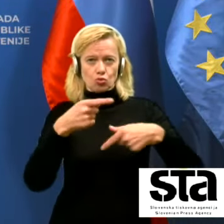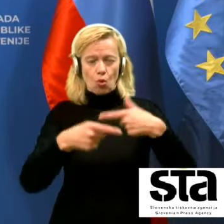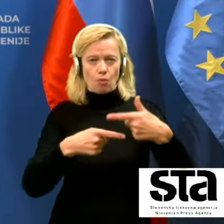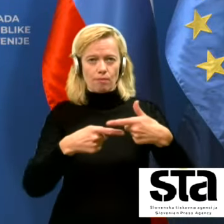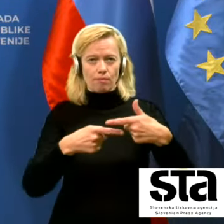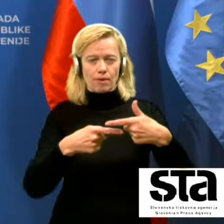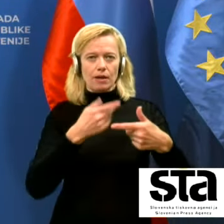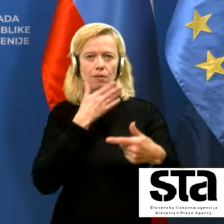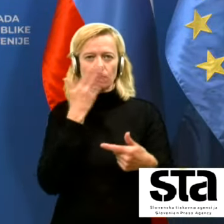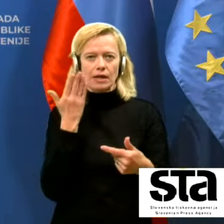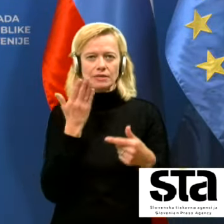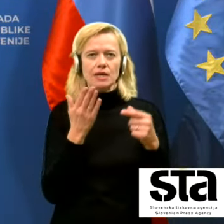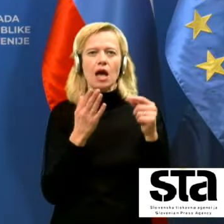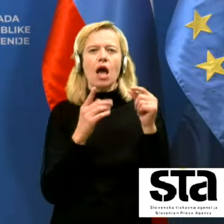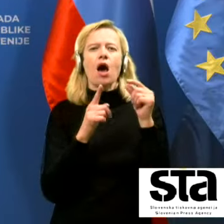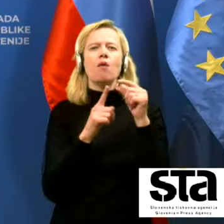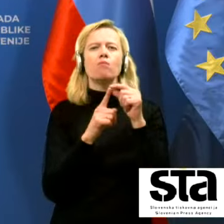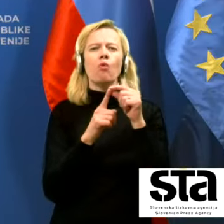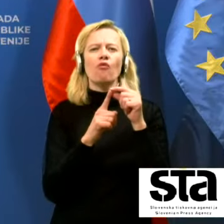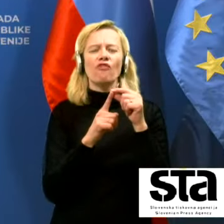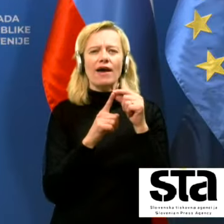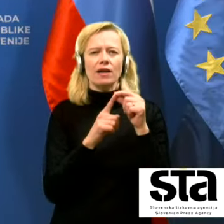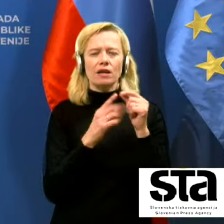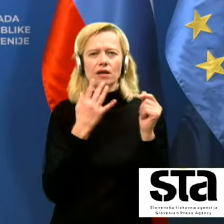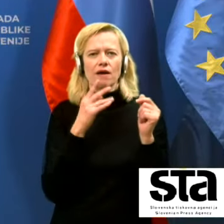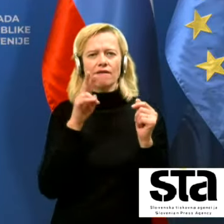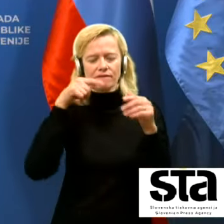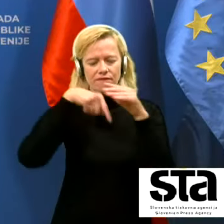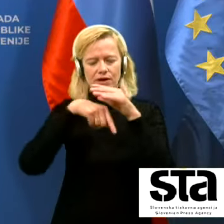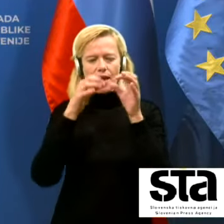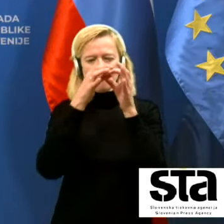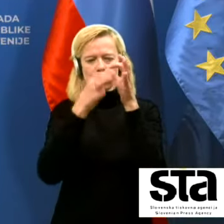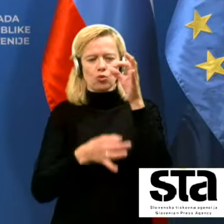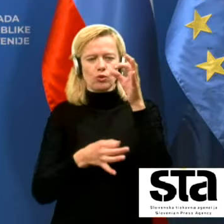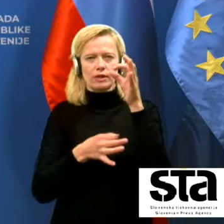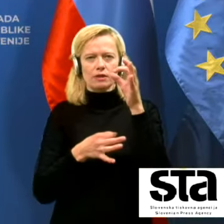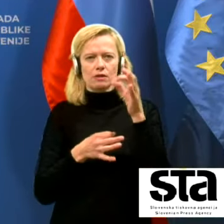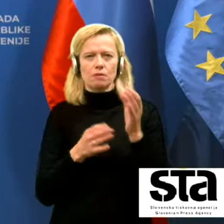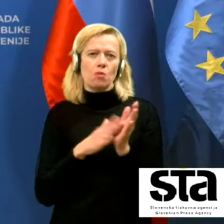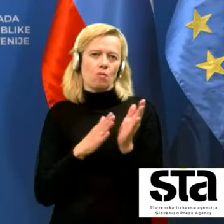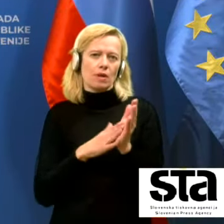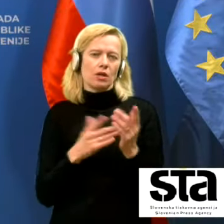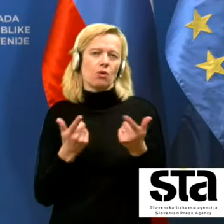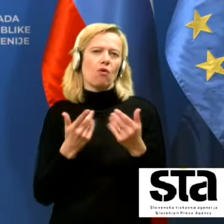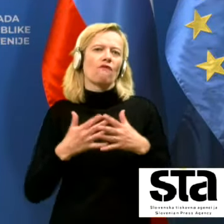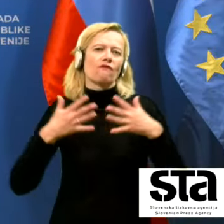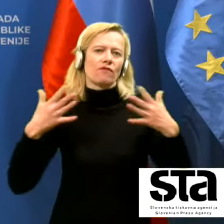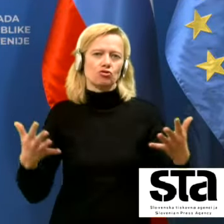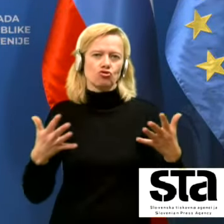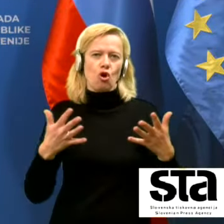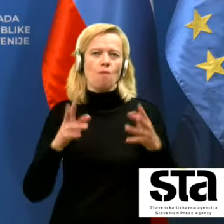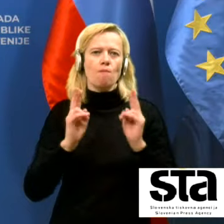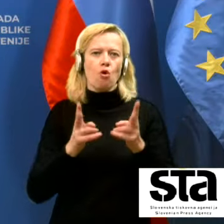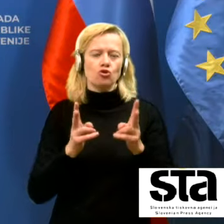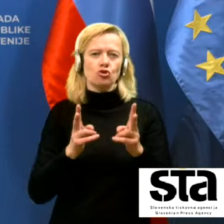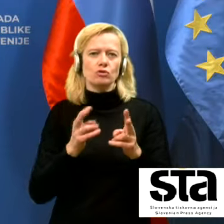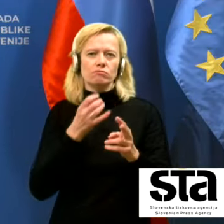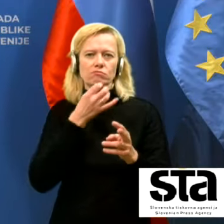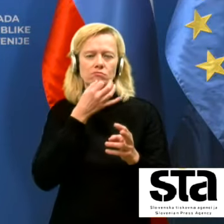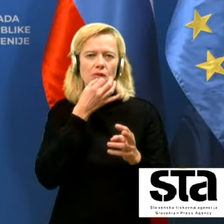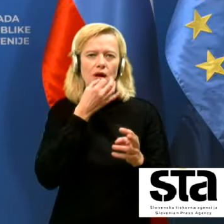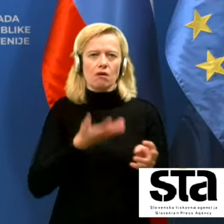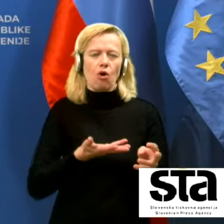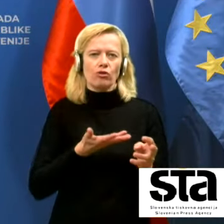tega pufrave in proveti pomenil lahko ob tem tudi bistveno večjo možnost kontaminacije, se pravi,